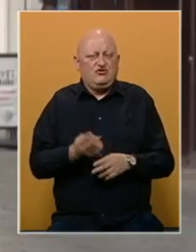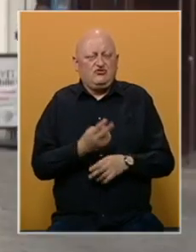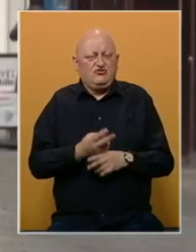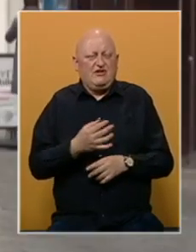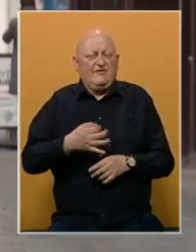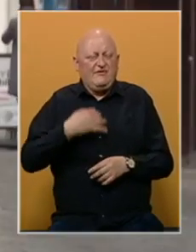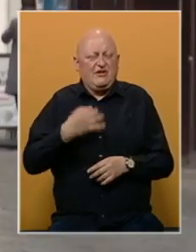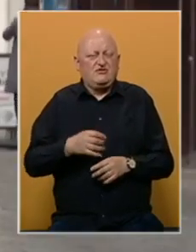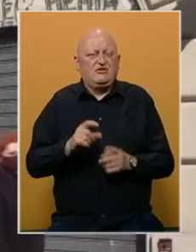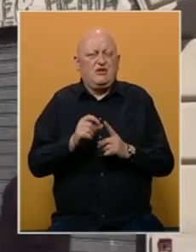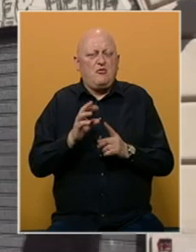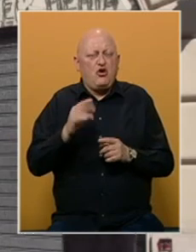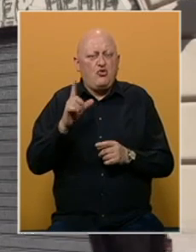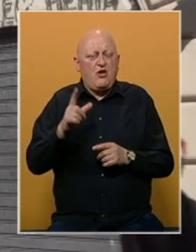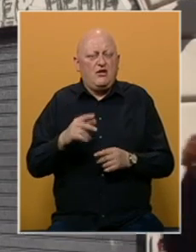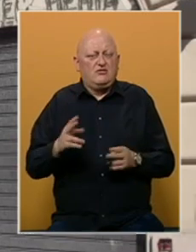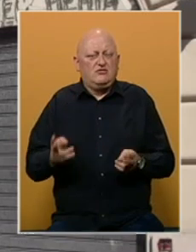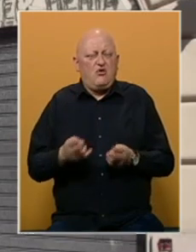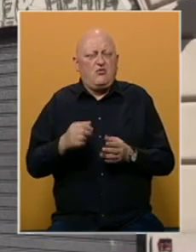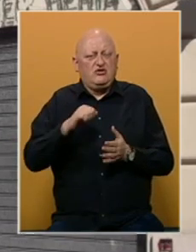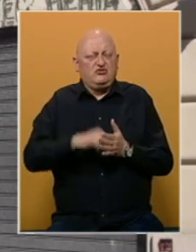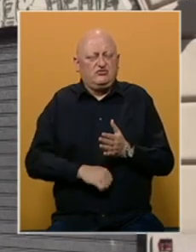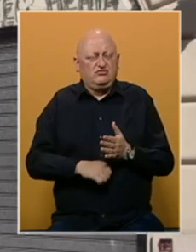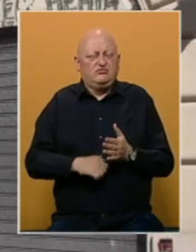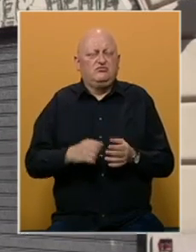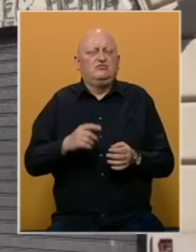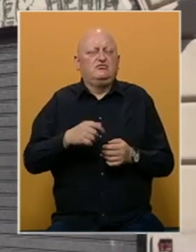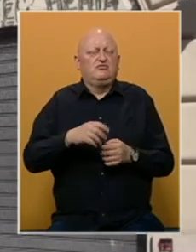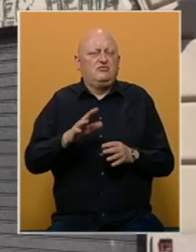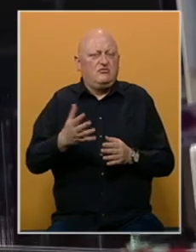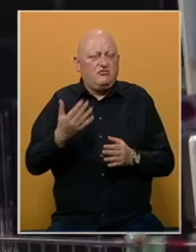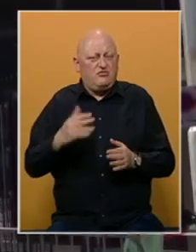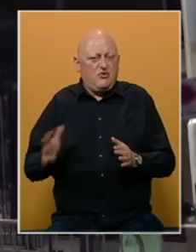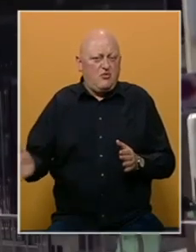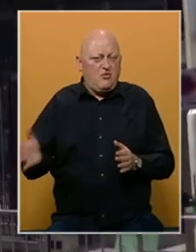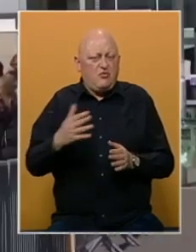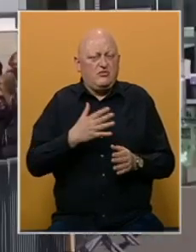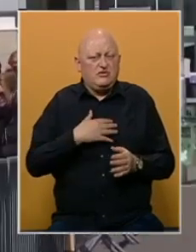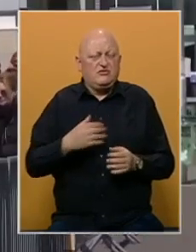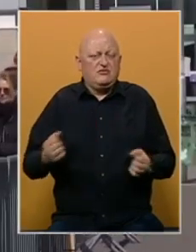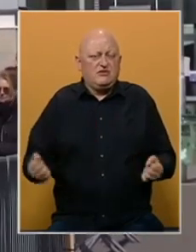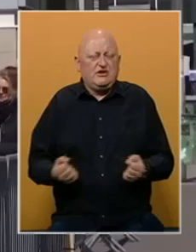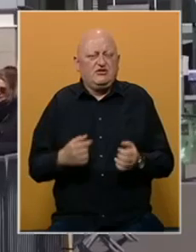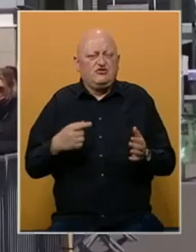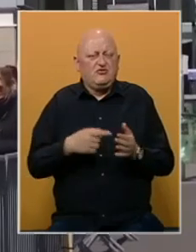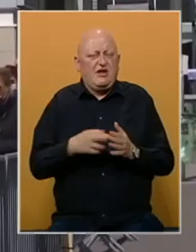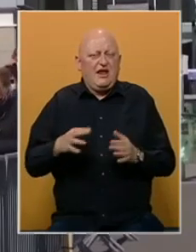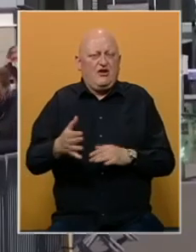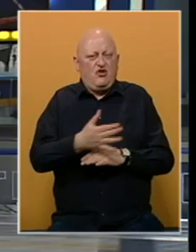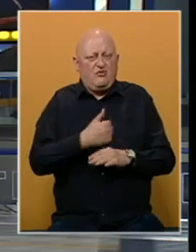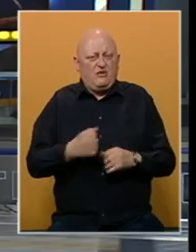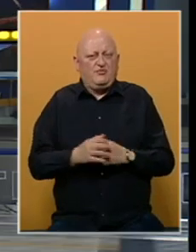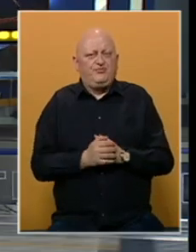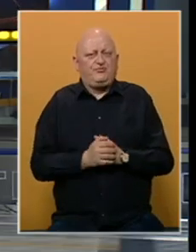poput Francuske i Portugala ublažavaju restrikcije u namjeri da što prije pokrenu svoje teško pogođene ekonomije.